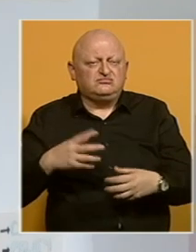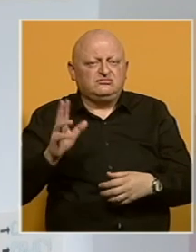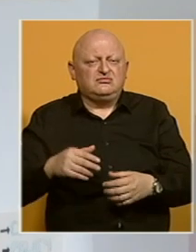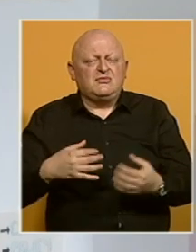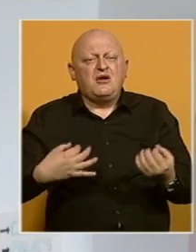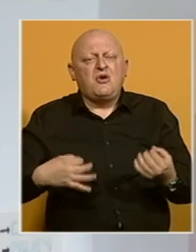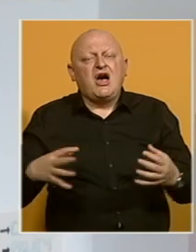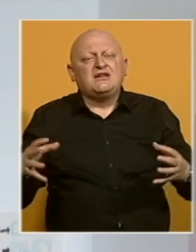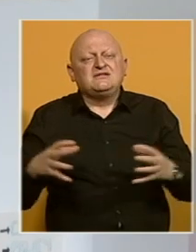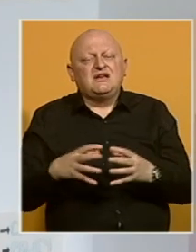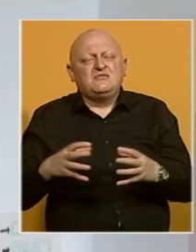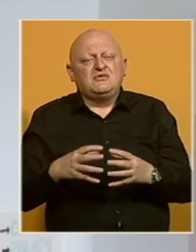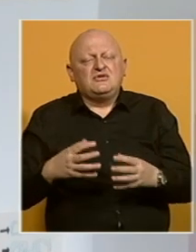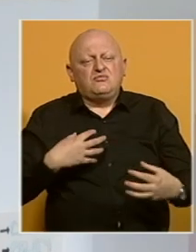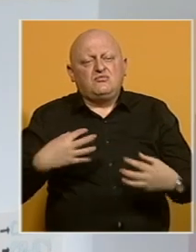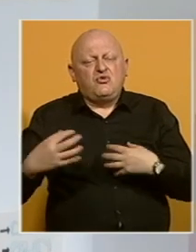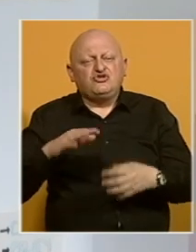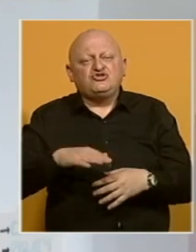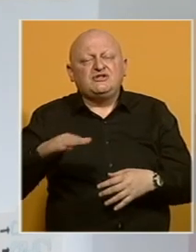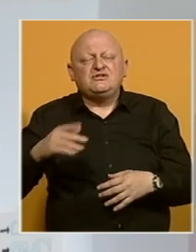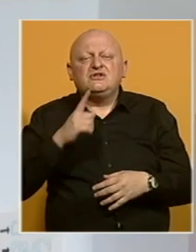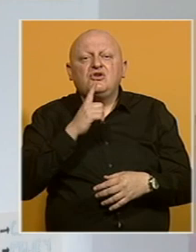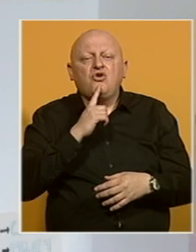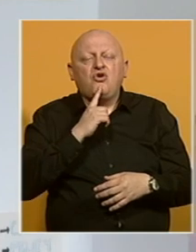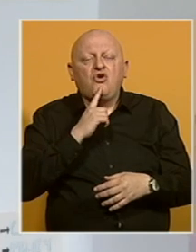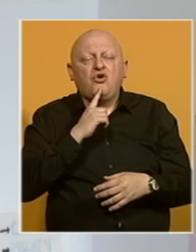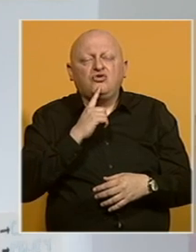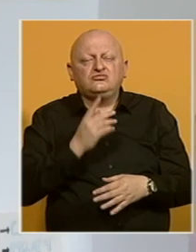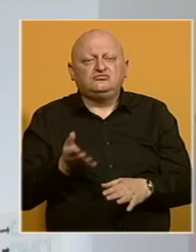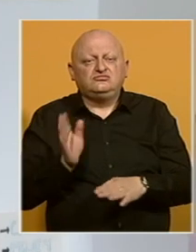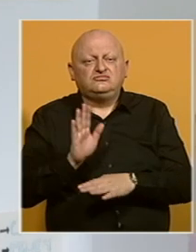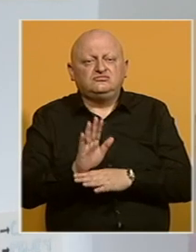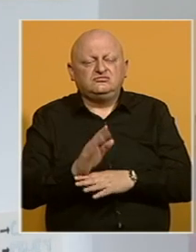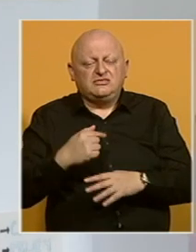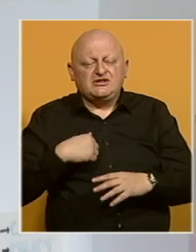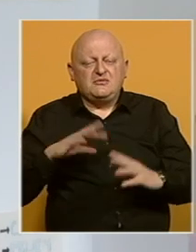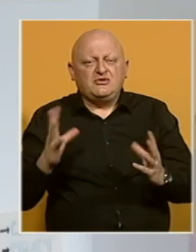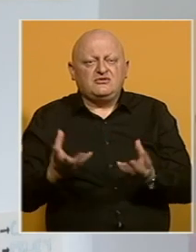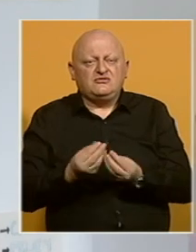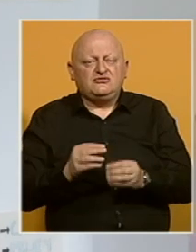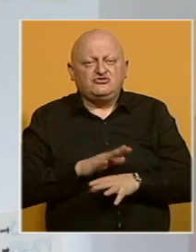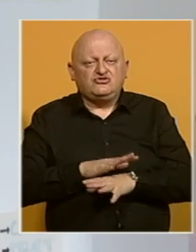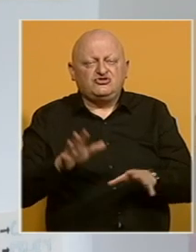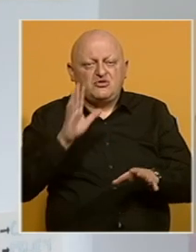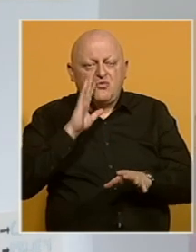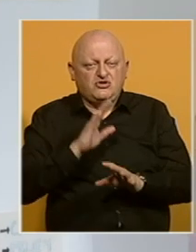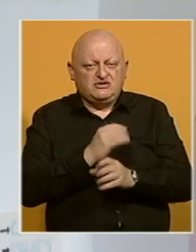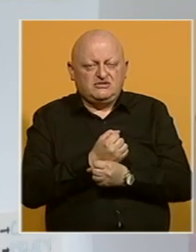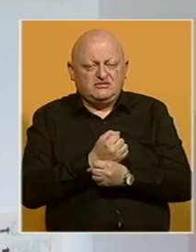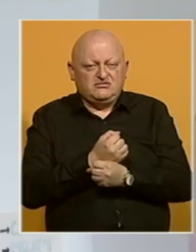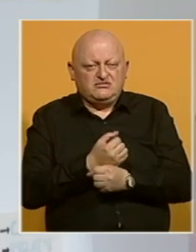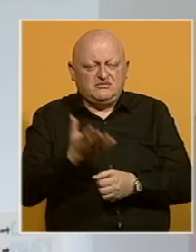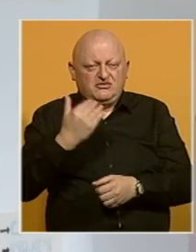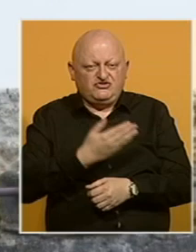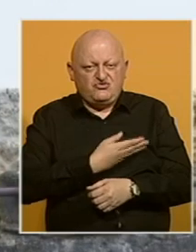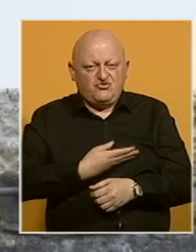ansambl pozorišnih djece koja nastupaju s nama širom u Bosni i Hercegovini, čak u